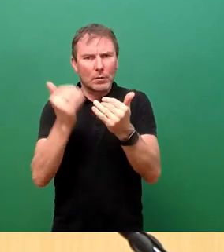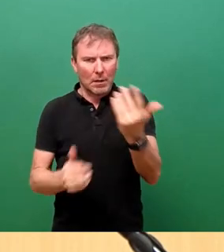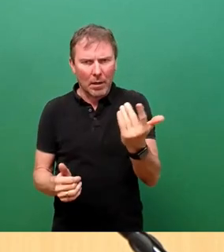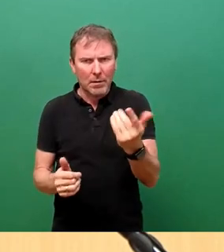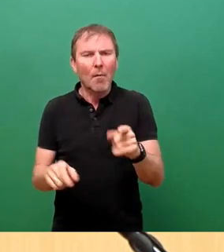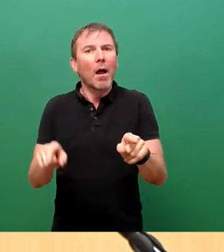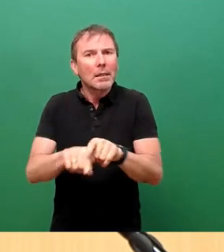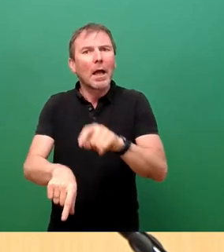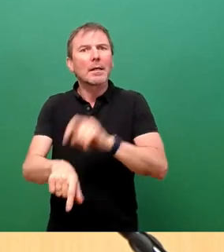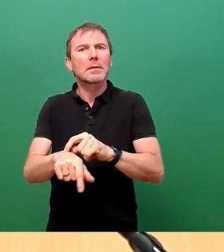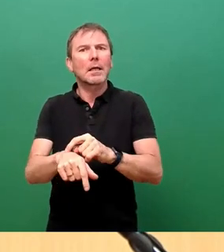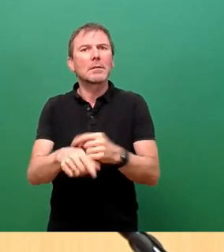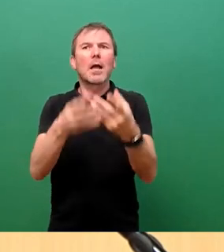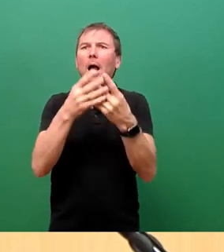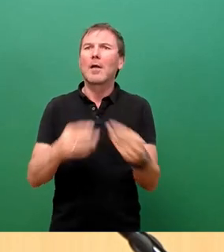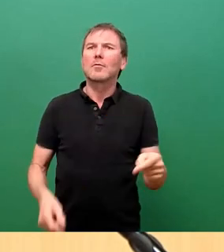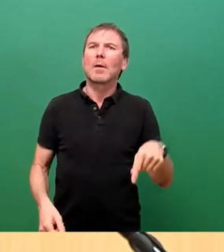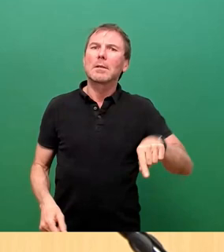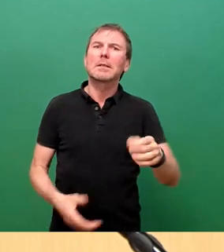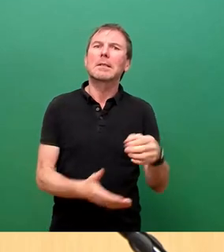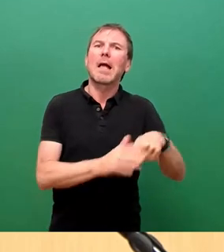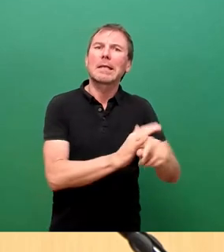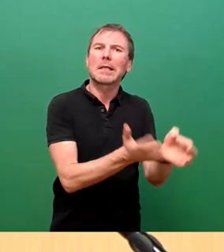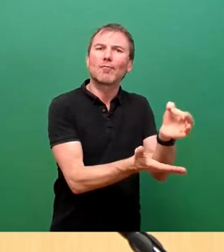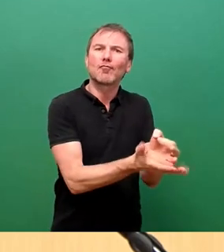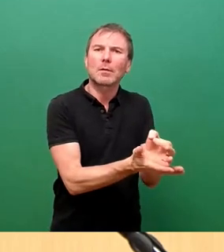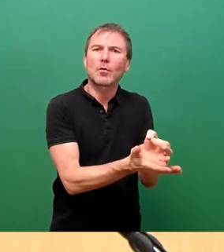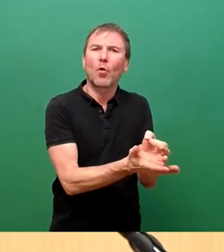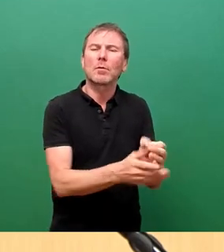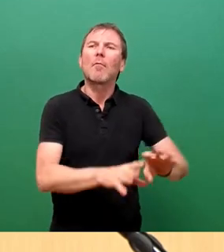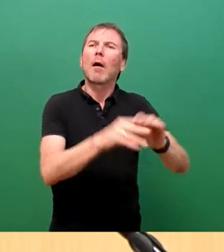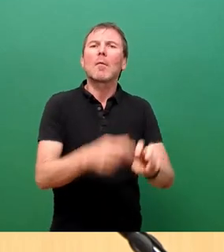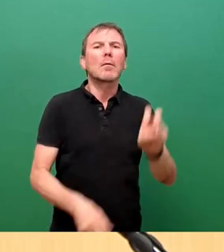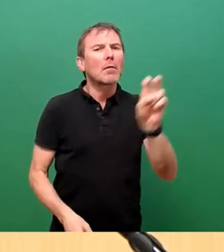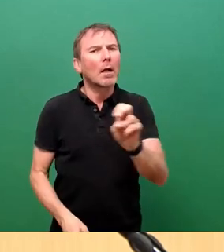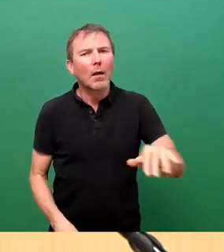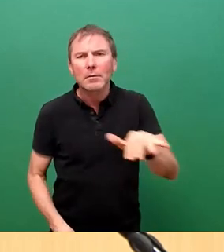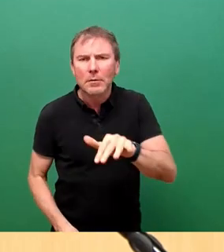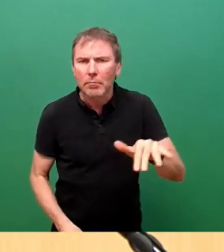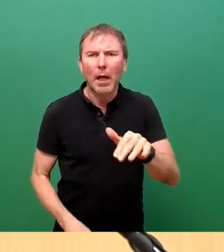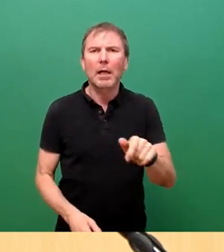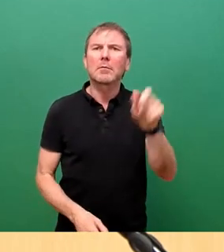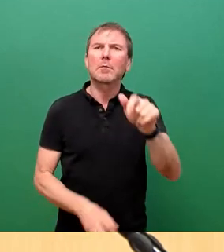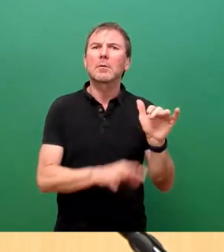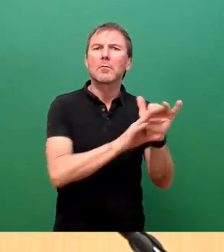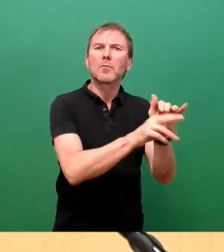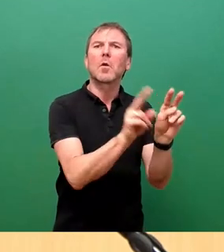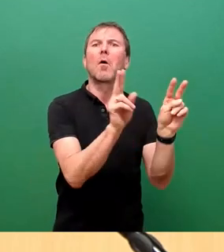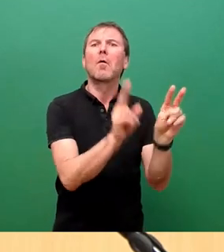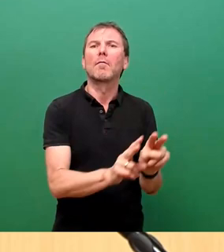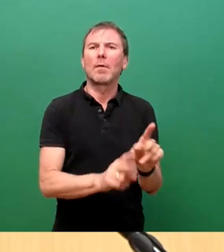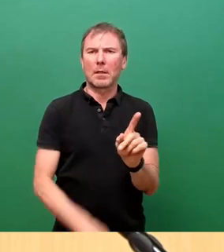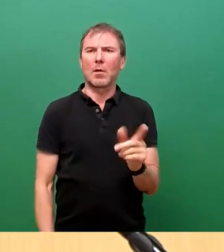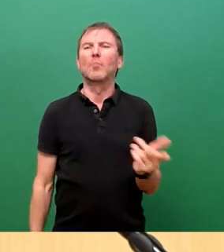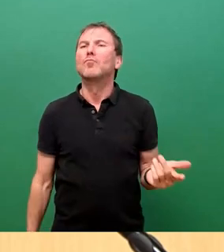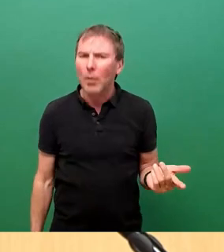sich aber die Situation in den Intensivstationen, allgemein im Krankenhausbereich, was die Zahl der Patienten anbelangt, wohlgemerkt. Die